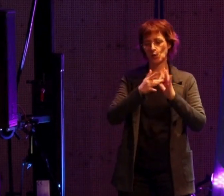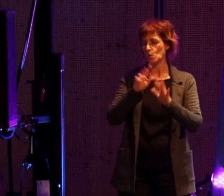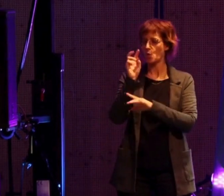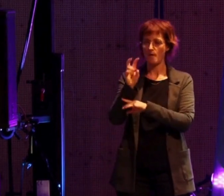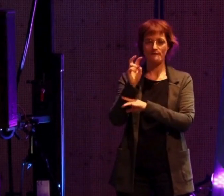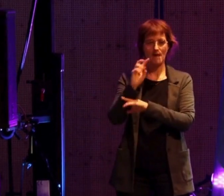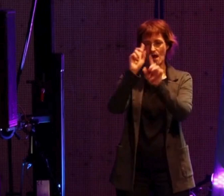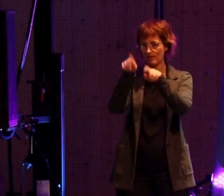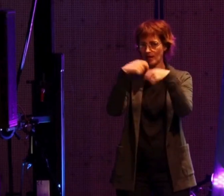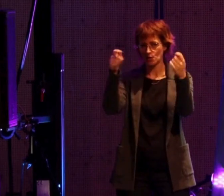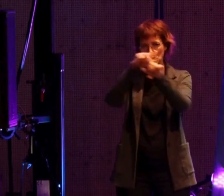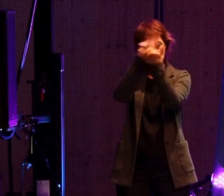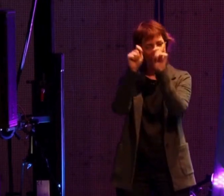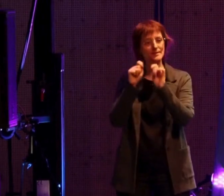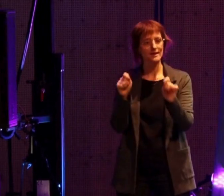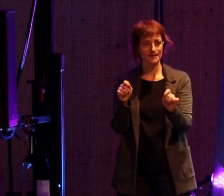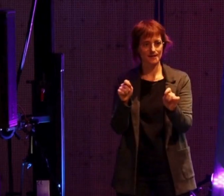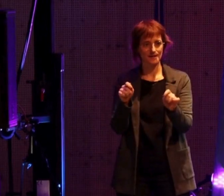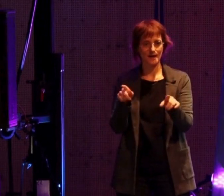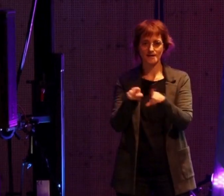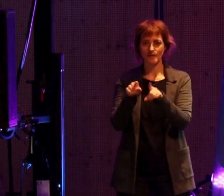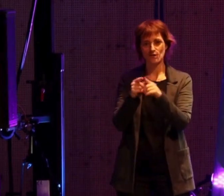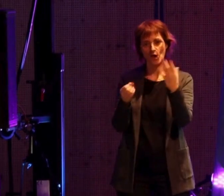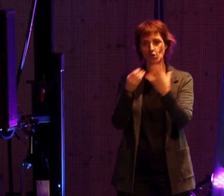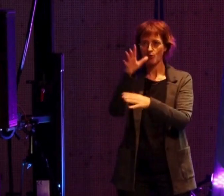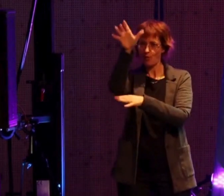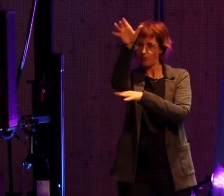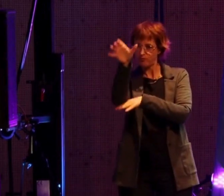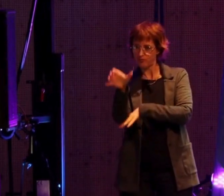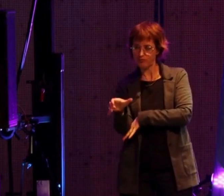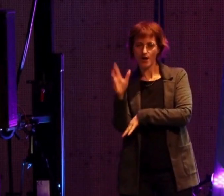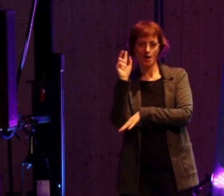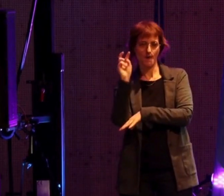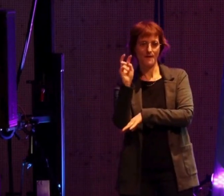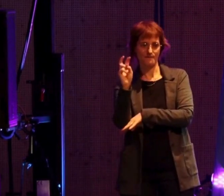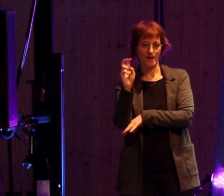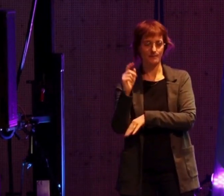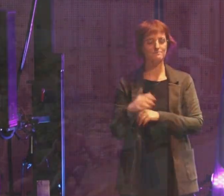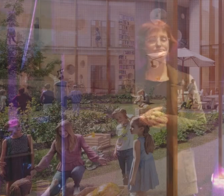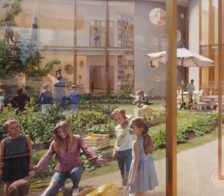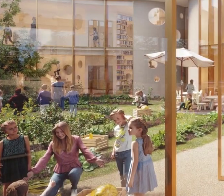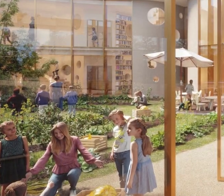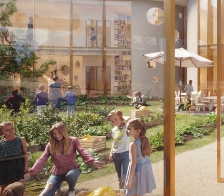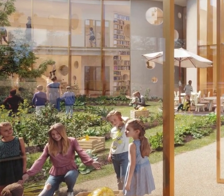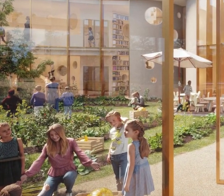végétalisé de manière à avoir une nouvelle trame verte dans notre ville de Mézières-les-Messes.